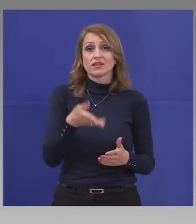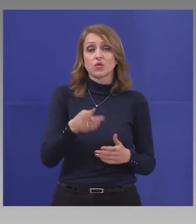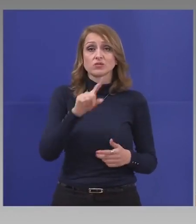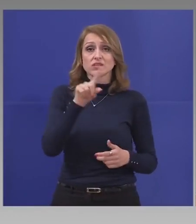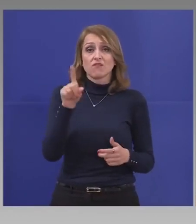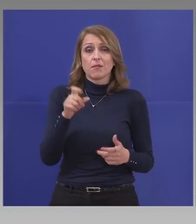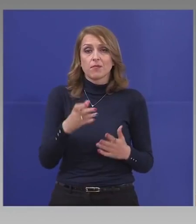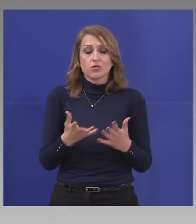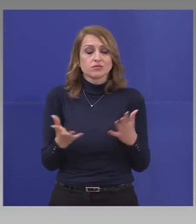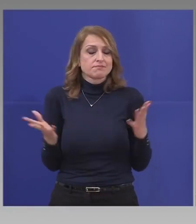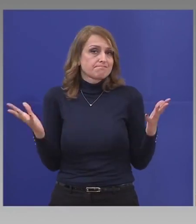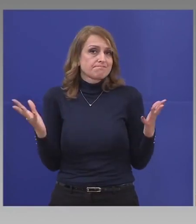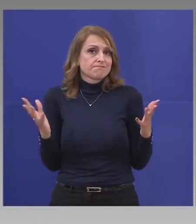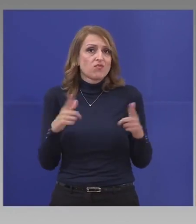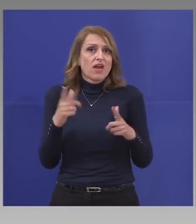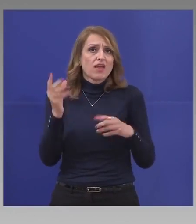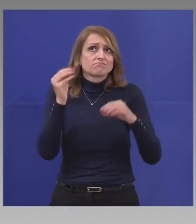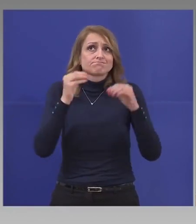За това